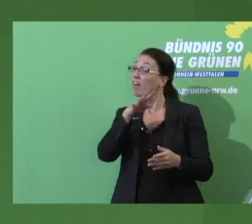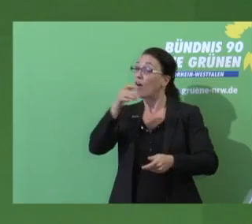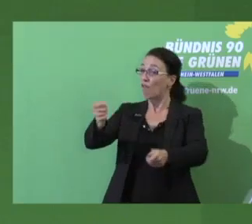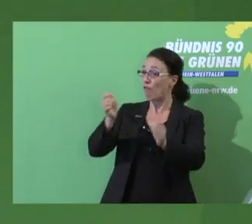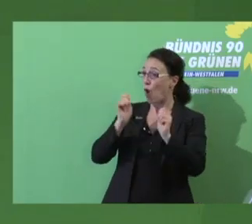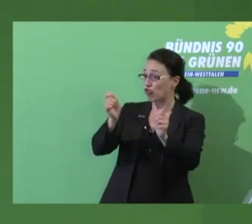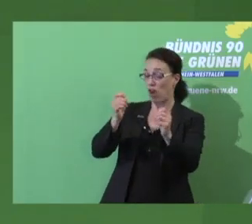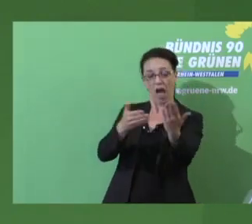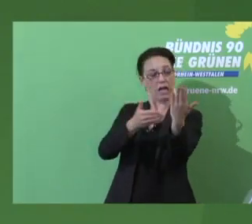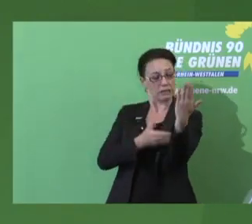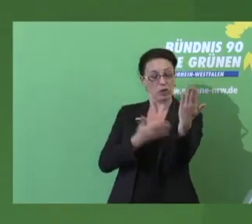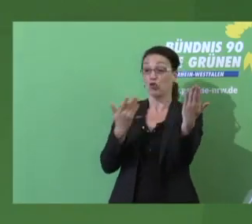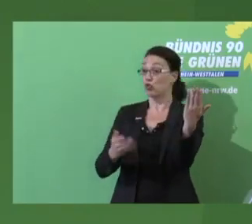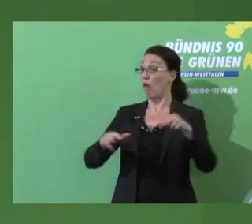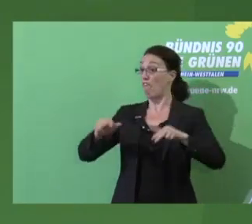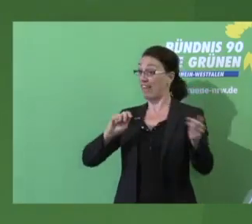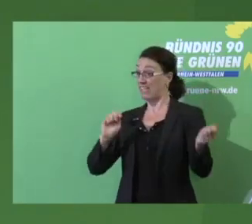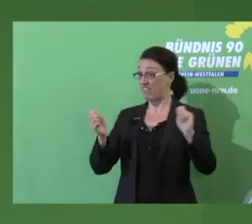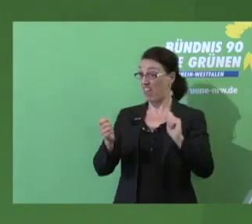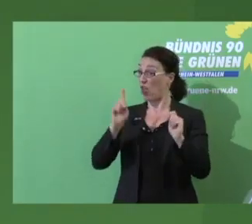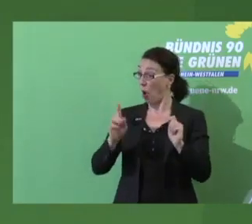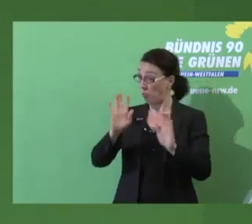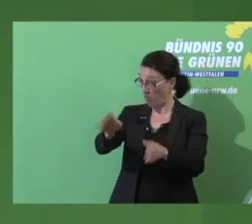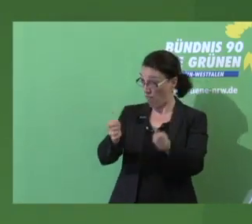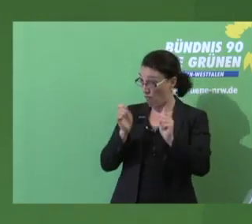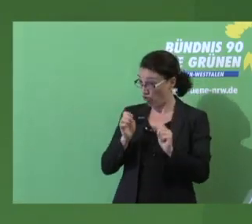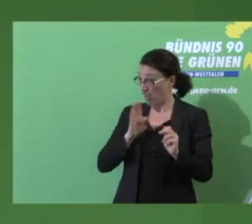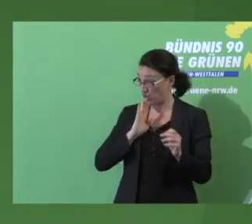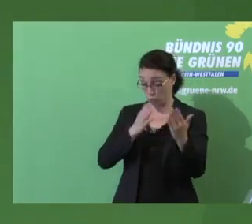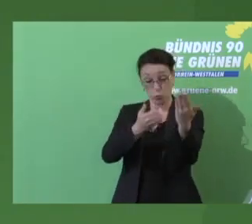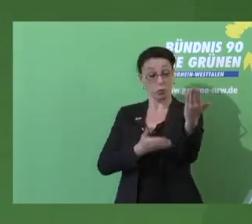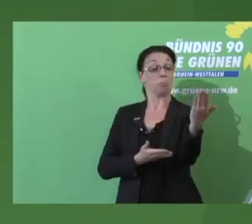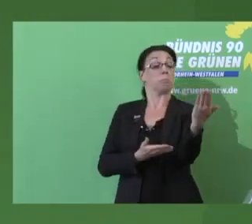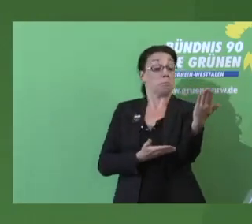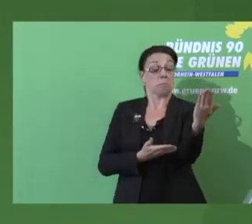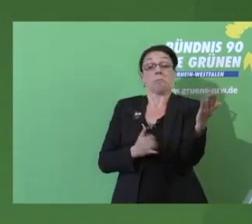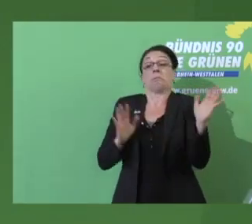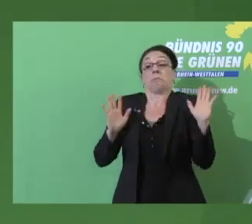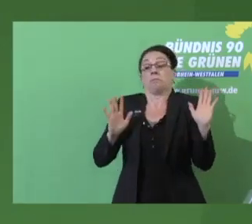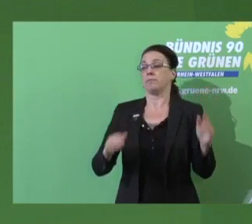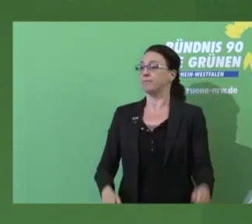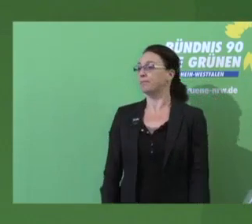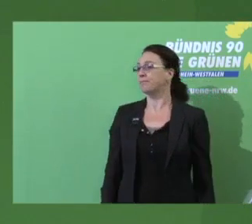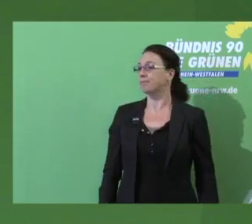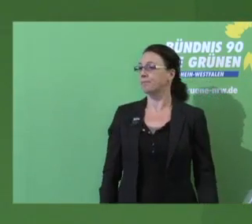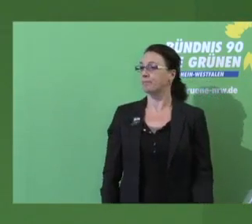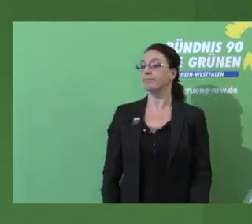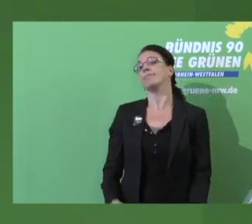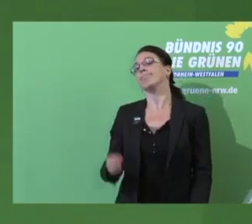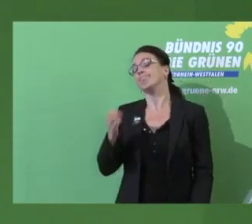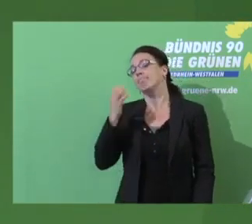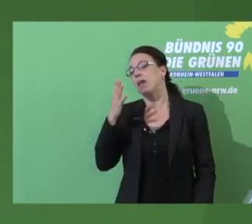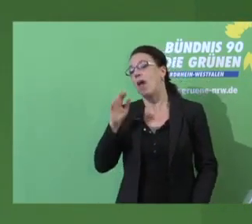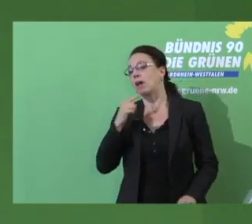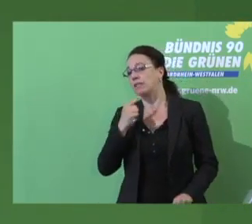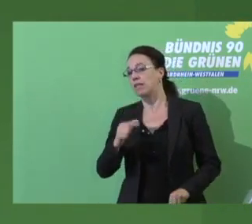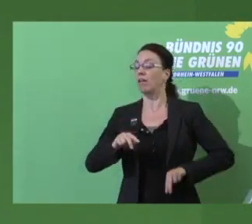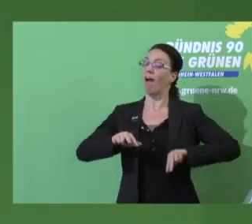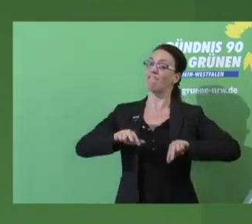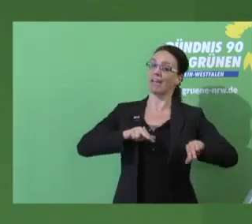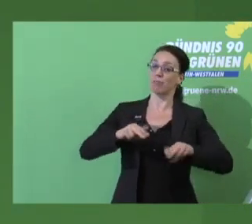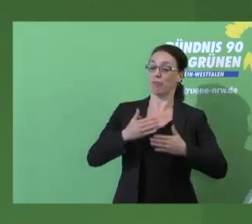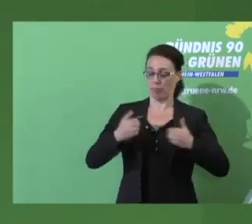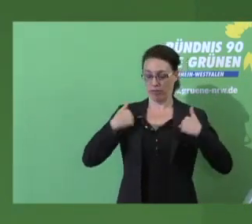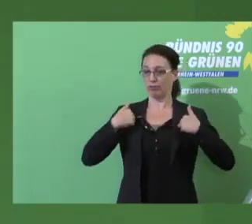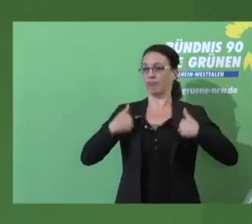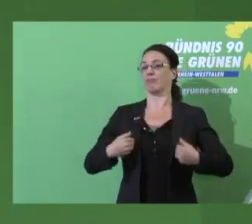ausreichend sind, die genannten Herausforderungen zu bewältigen. Natürlich, klar, so ein Verkehrspolitiker, ein Öko